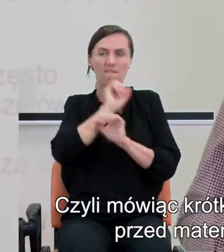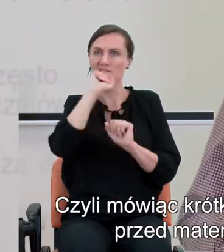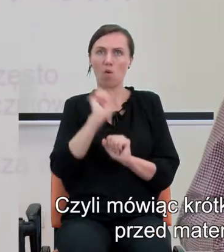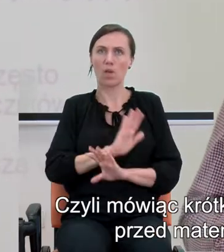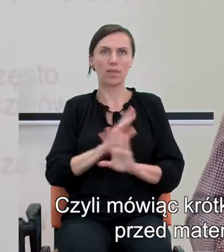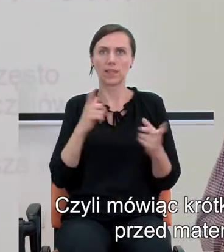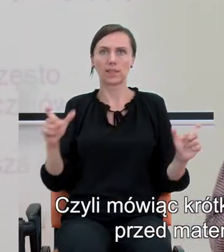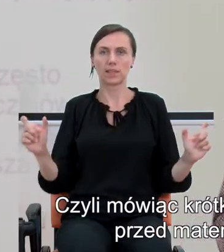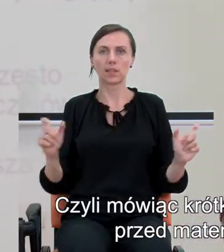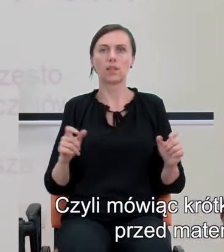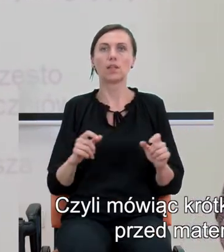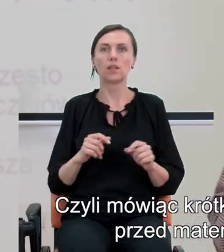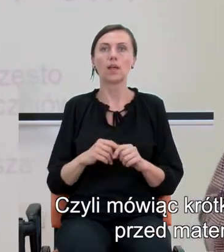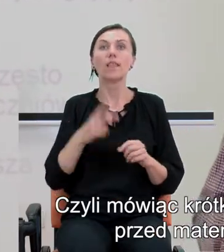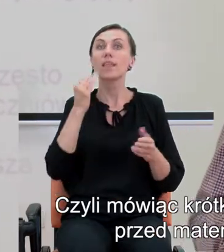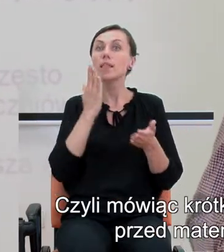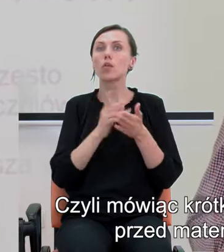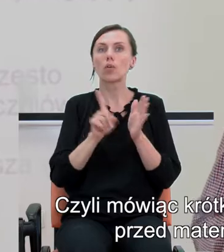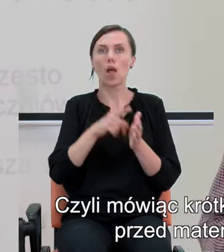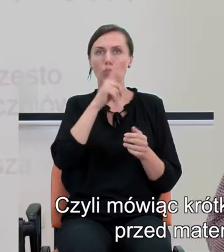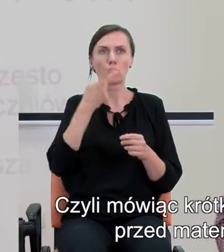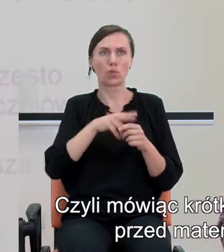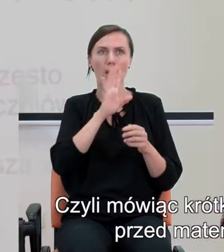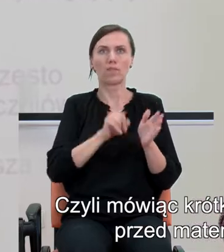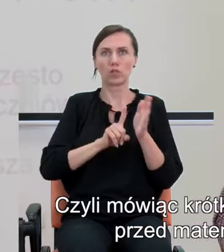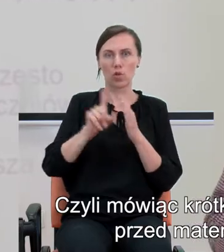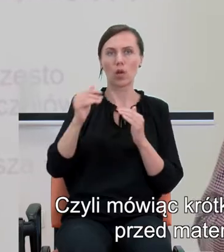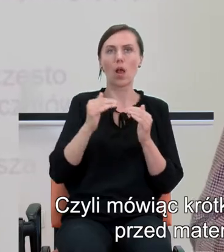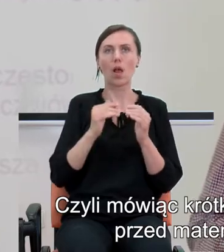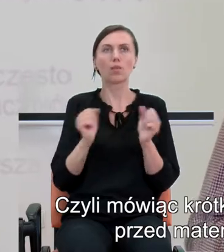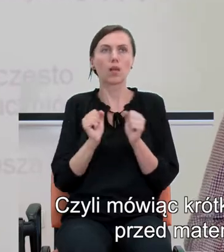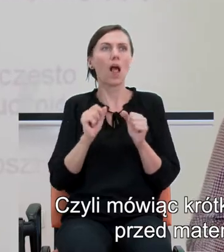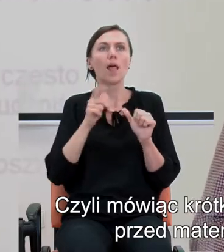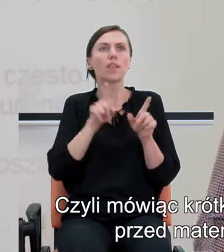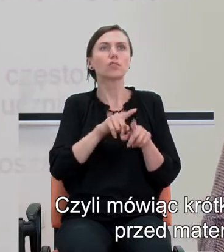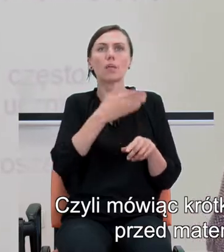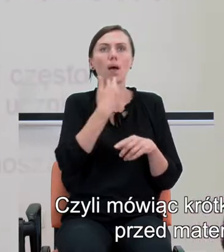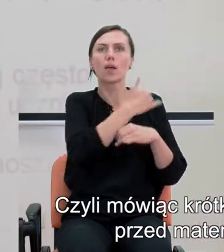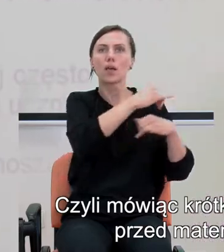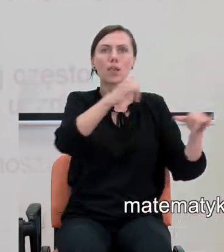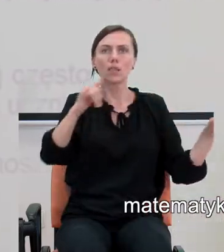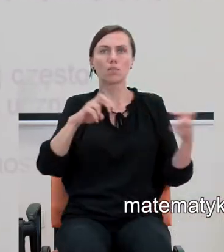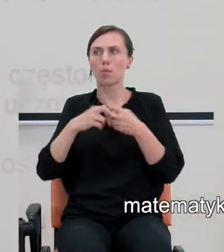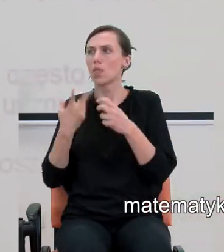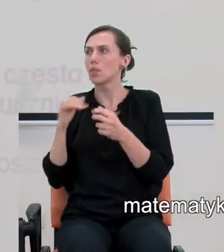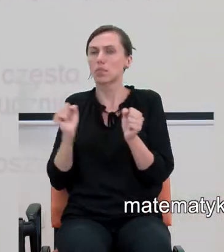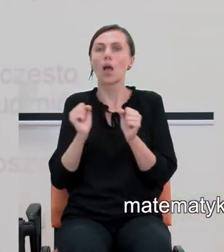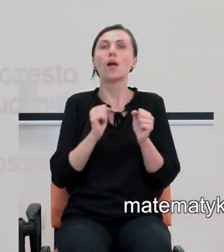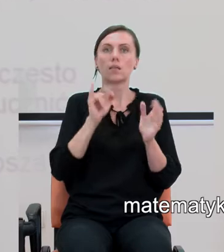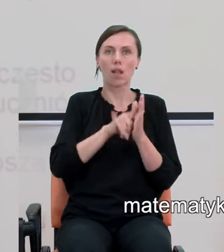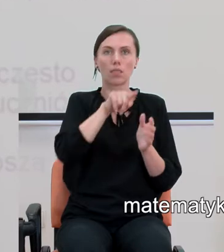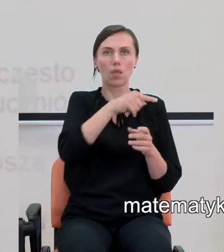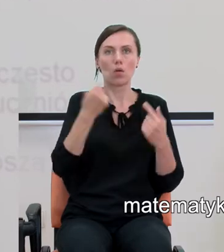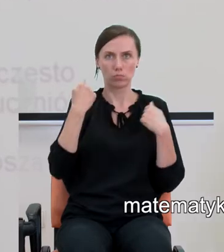nie tylko dla osób, które nie mają wysokiego lęku przed matematyką, ale też nie mają żadnych innych fobii, matematyka